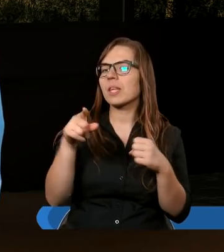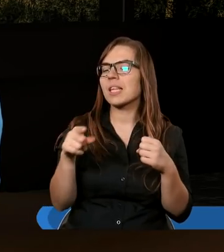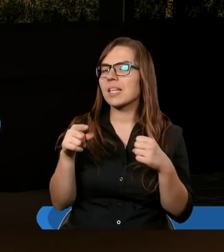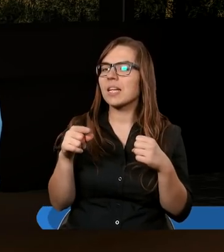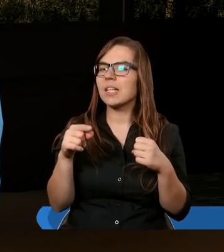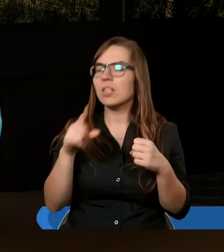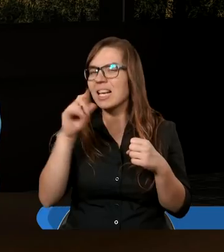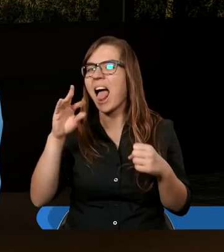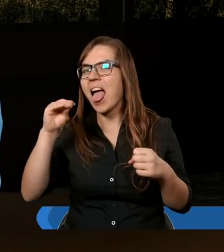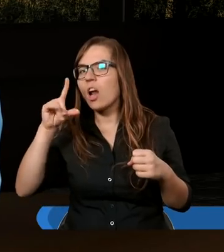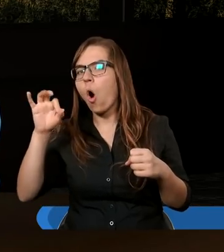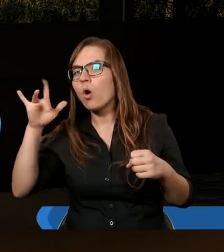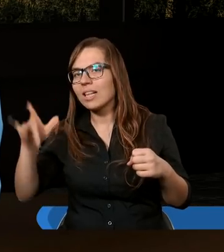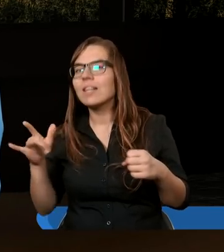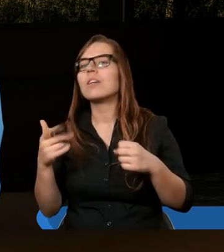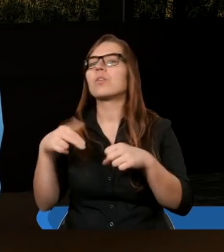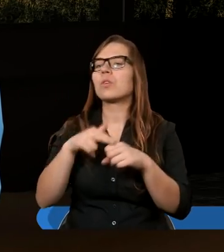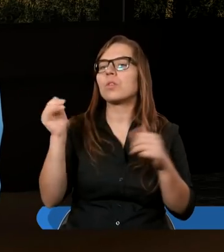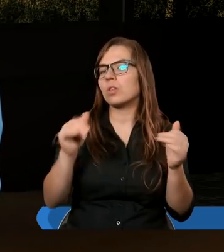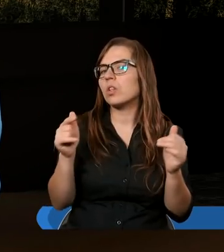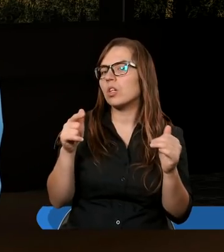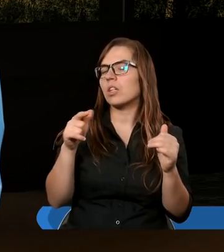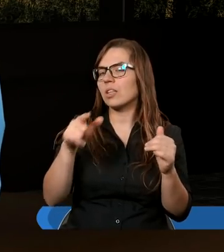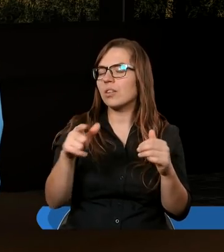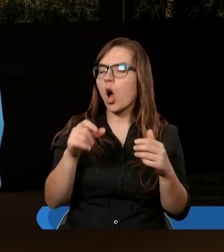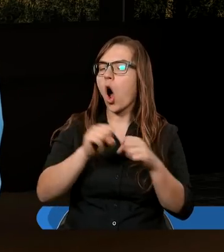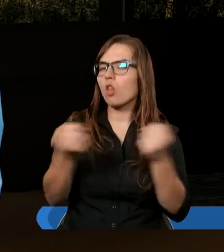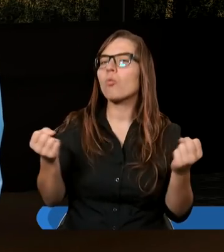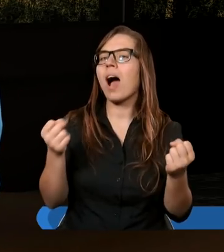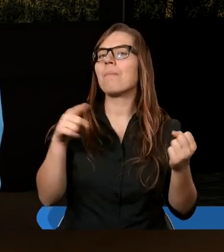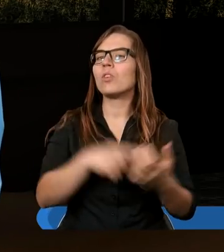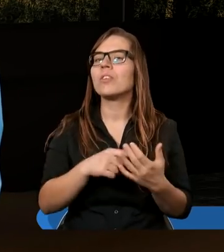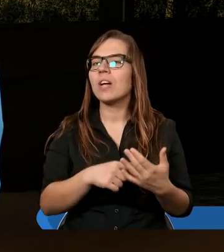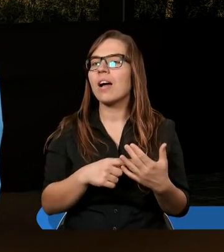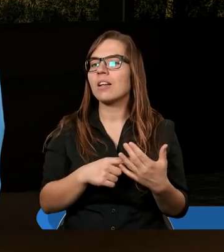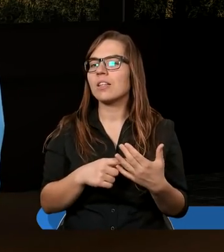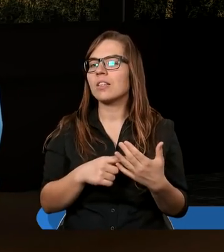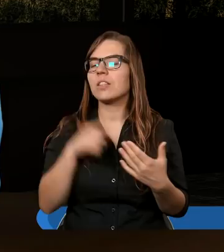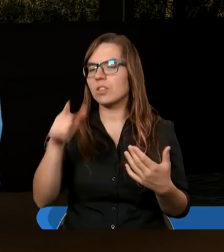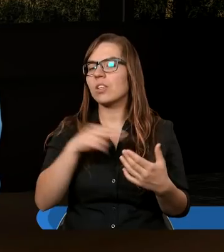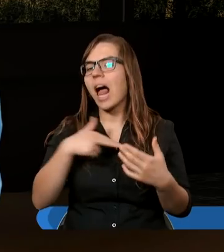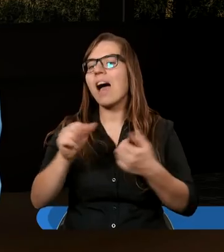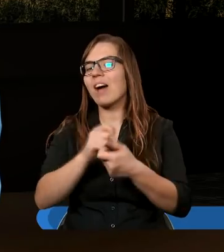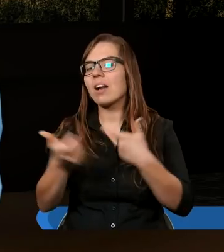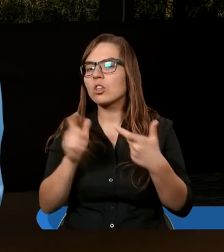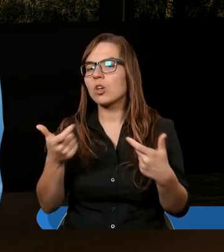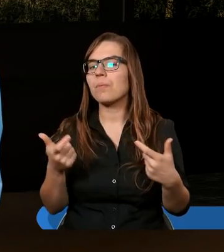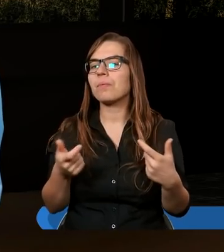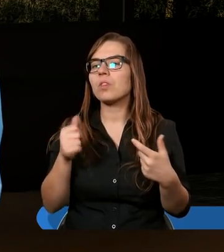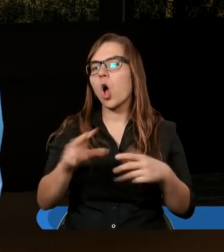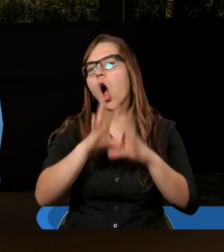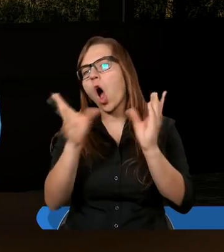należał do stronnictwa Zelotów, natomiast być może właśnie należał do tego radykalnego odłamu, który sugerował, że trzeba z Rzymianami walczyć. I